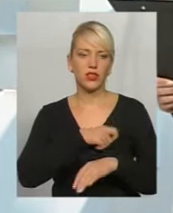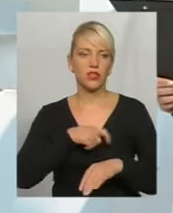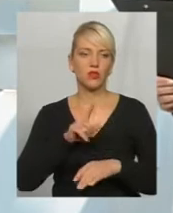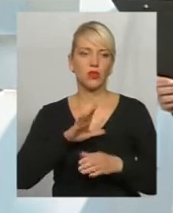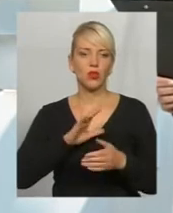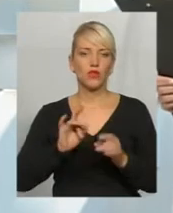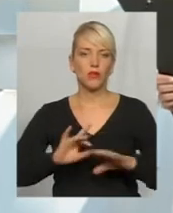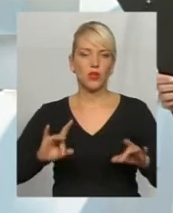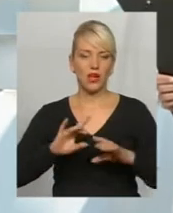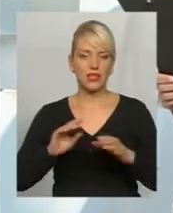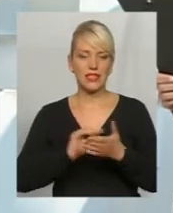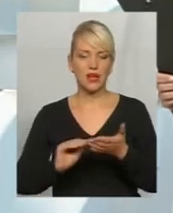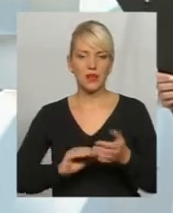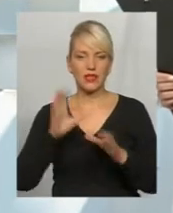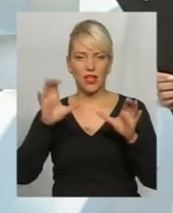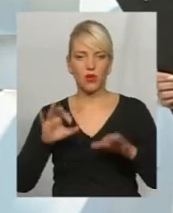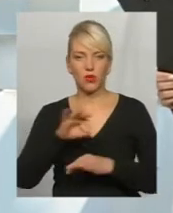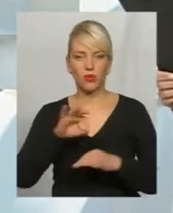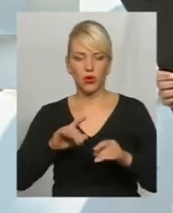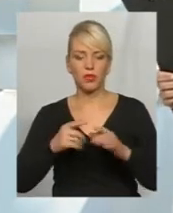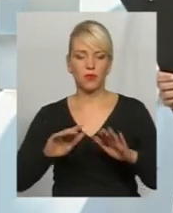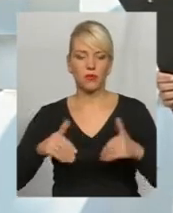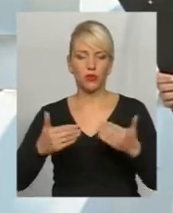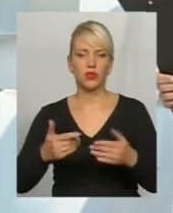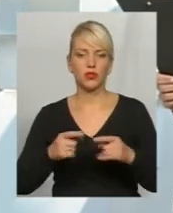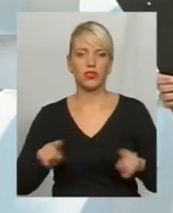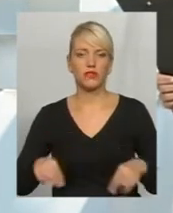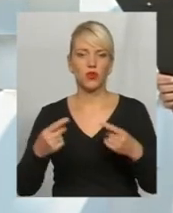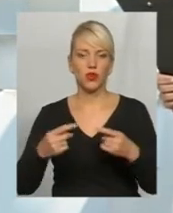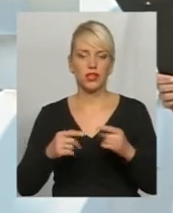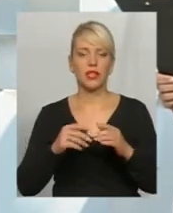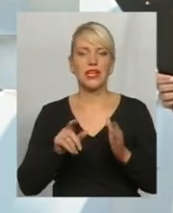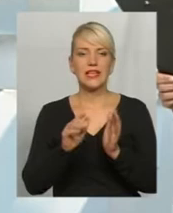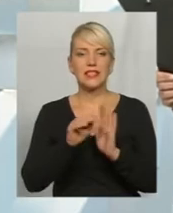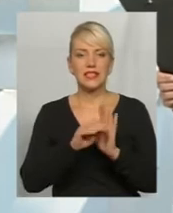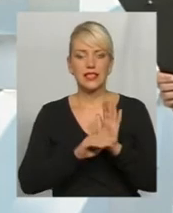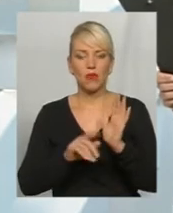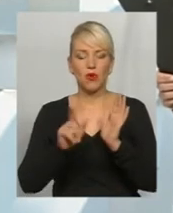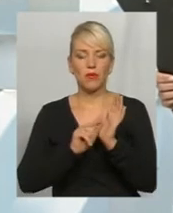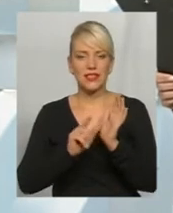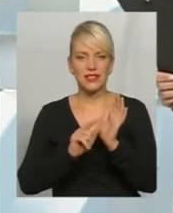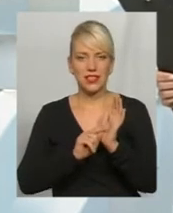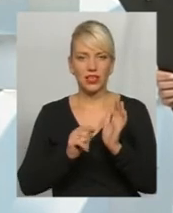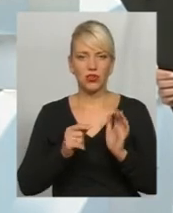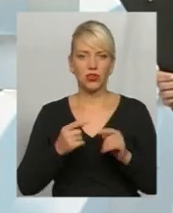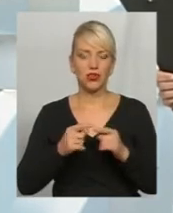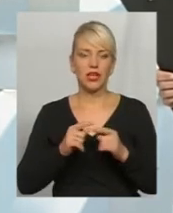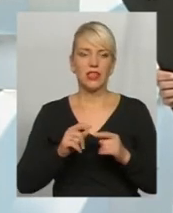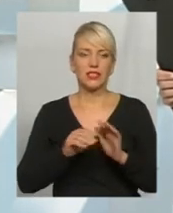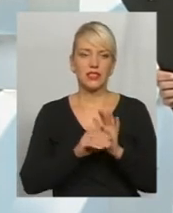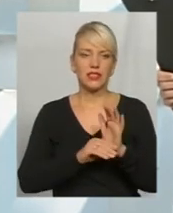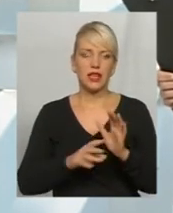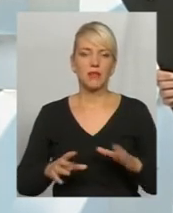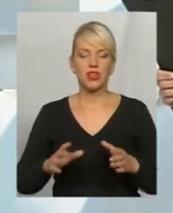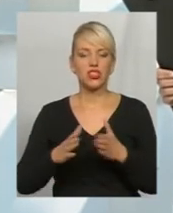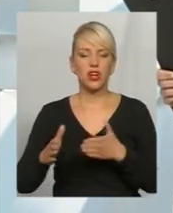записці. За законопроектом пропонується створити систему пенсійного страхування шляхом звільнення солідарної системи від невластивих